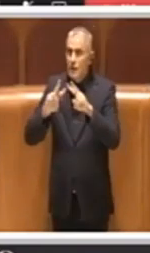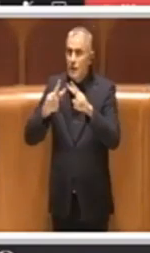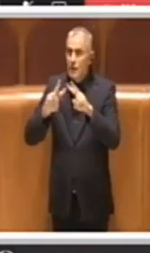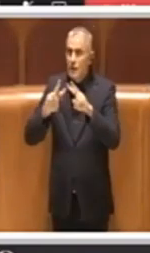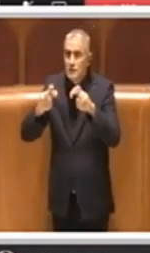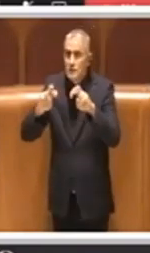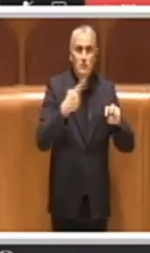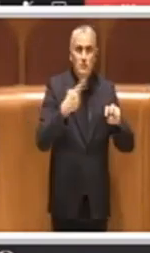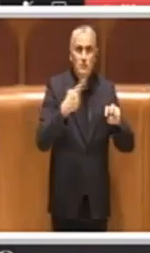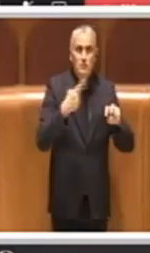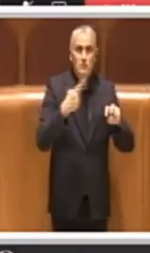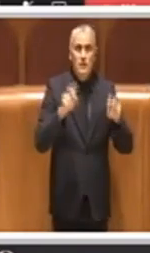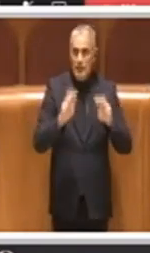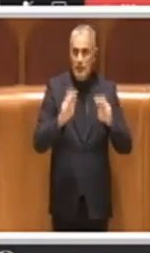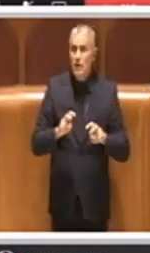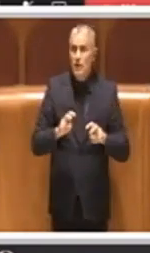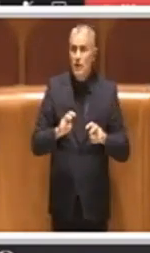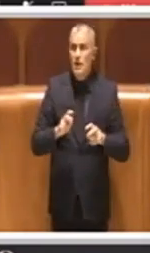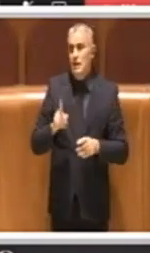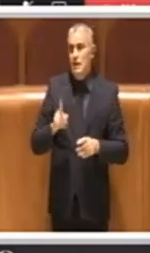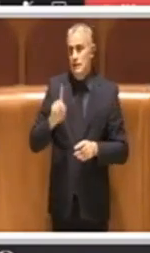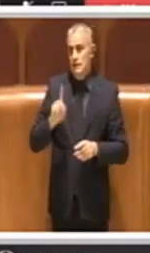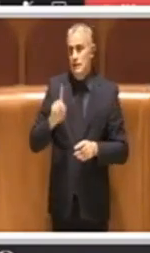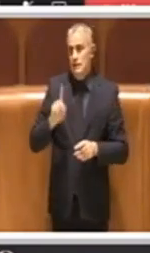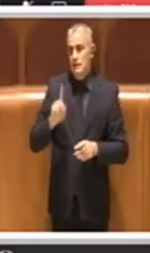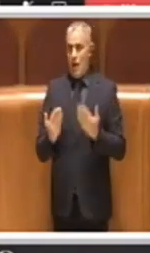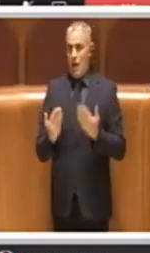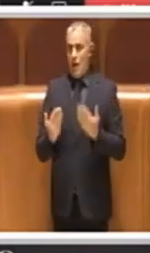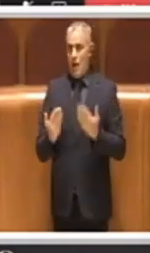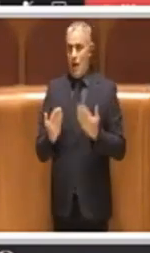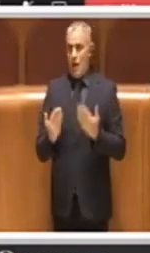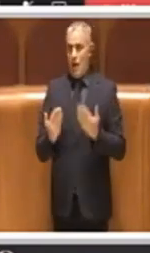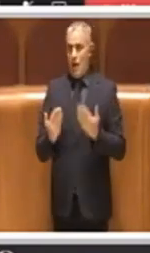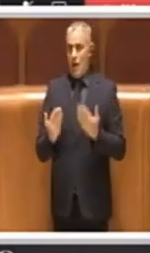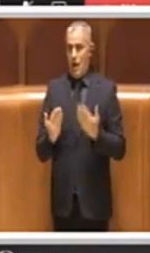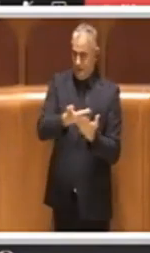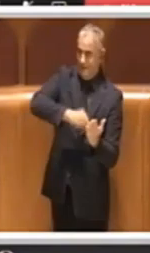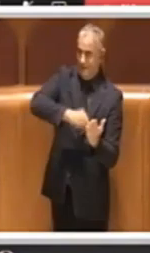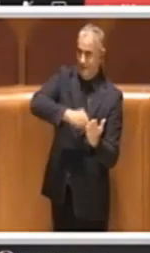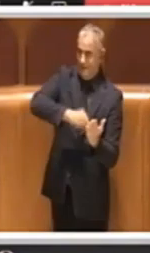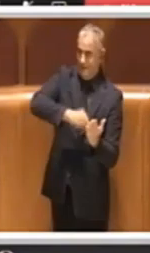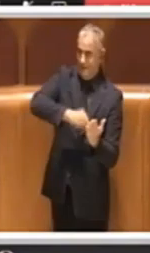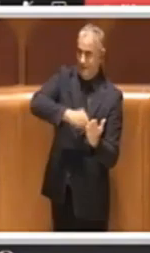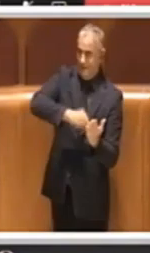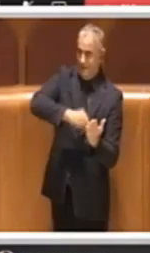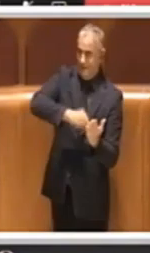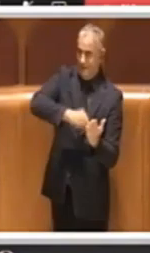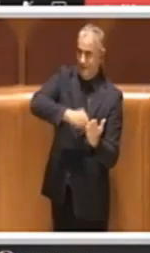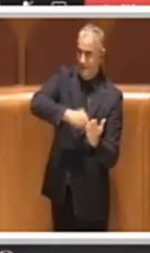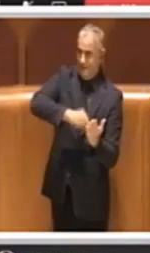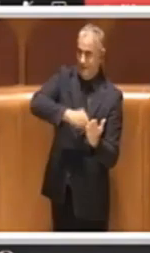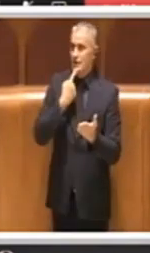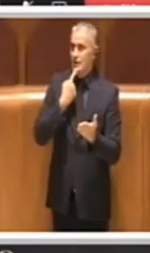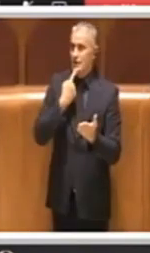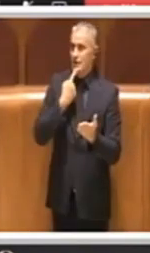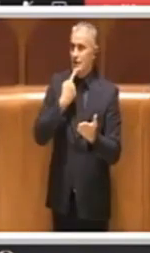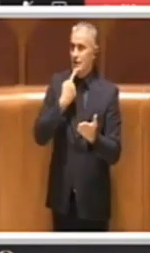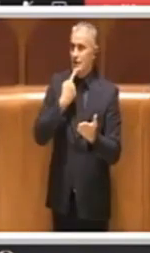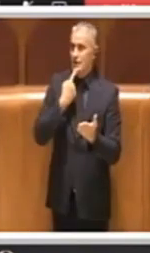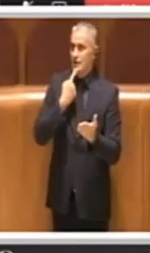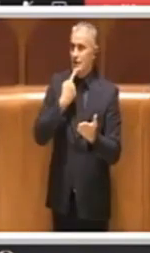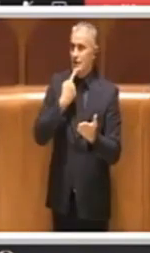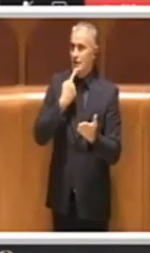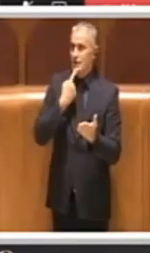energetiche laddove necessario, si valuti anche la possibilità di sottoscrivere convenzioni con le categorie di professionisti abilitati e